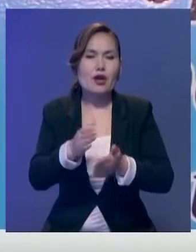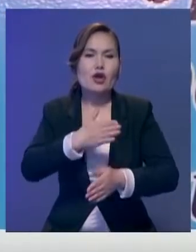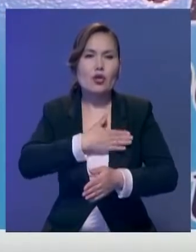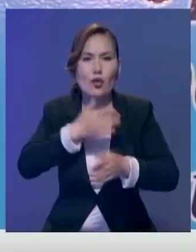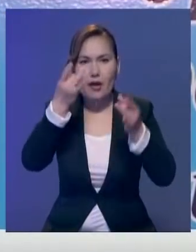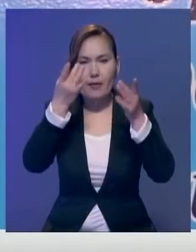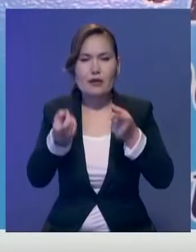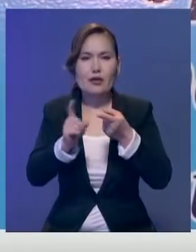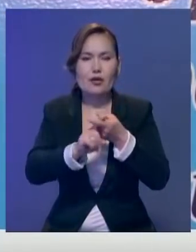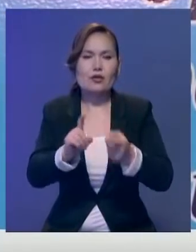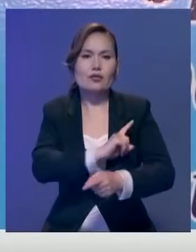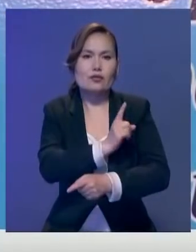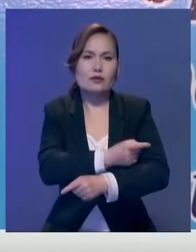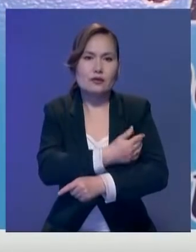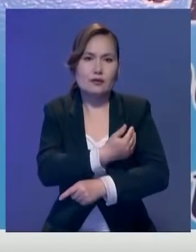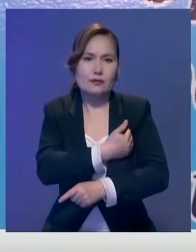байланысты күш өйтіп.